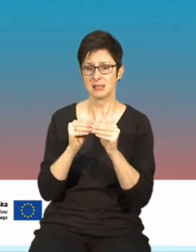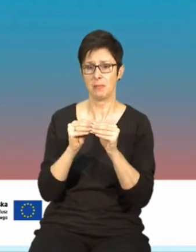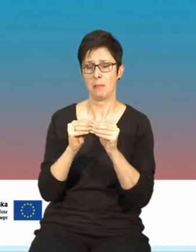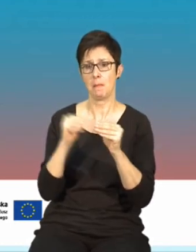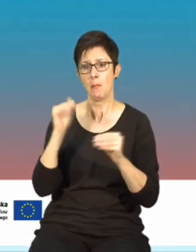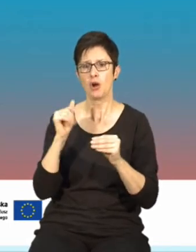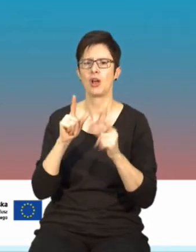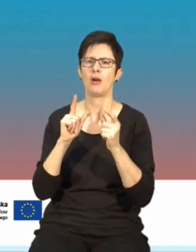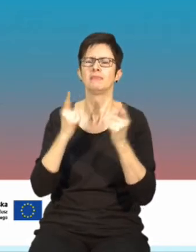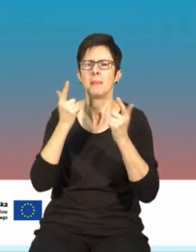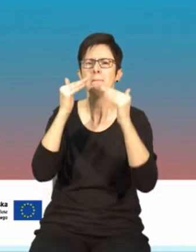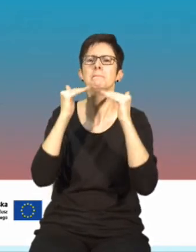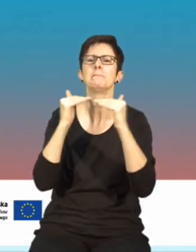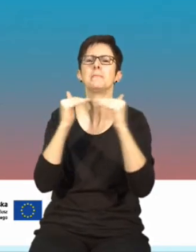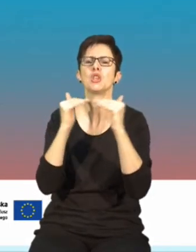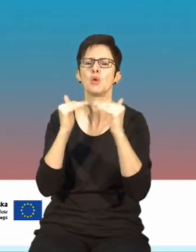minimum porozumienia.